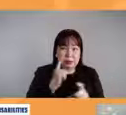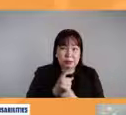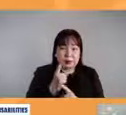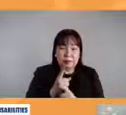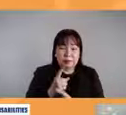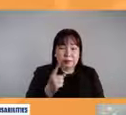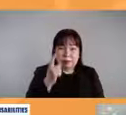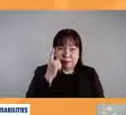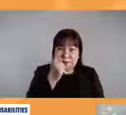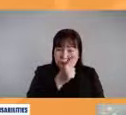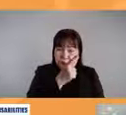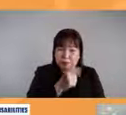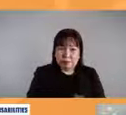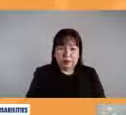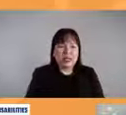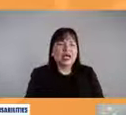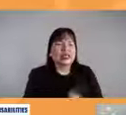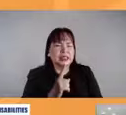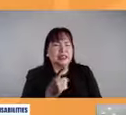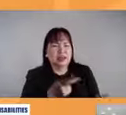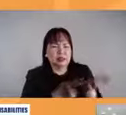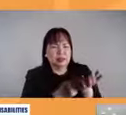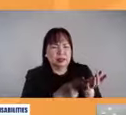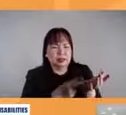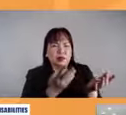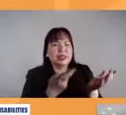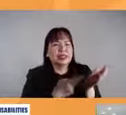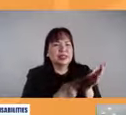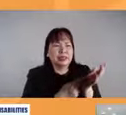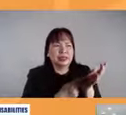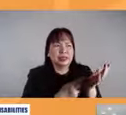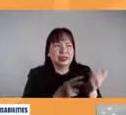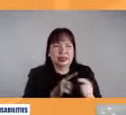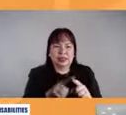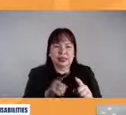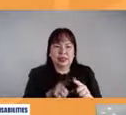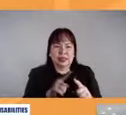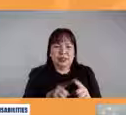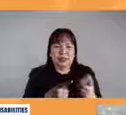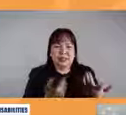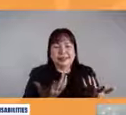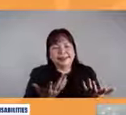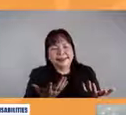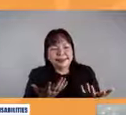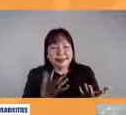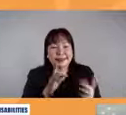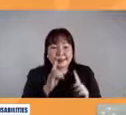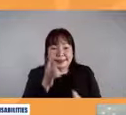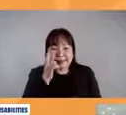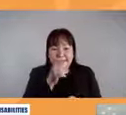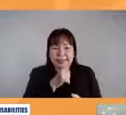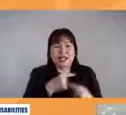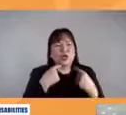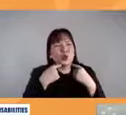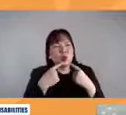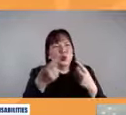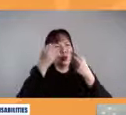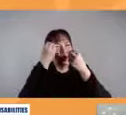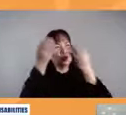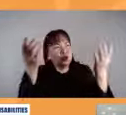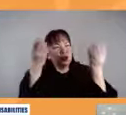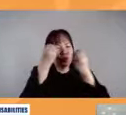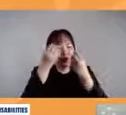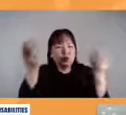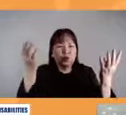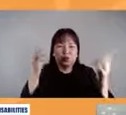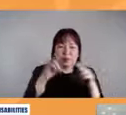yung totohanan totohanan mahilig tayo sa manag-declareansyon mahilig